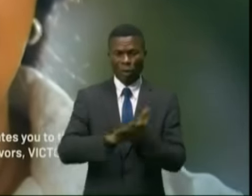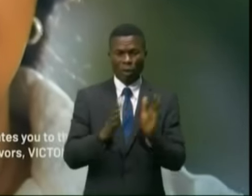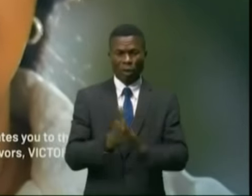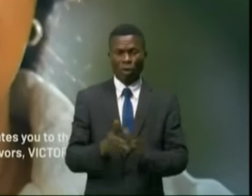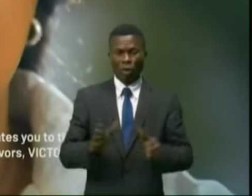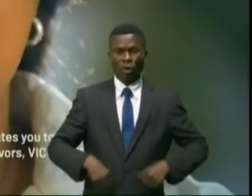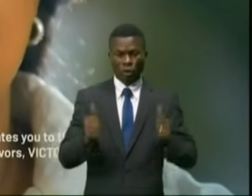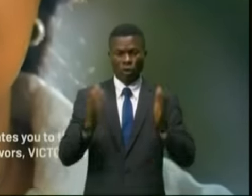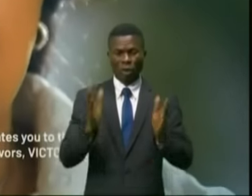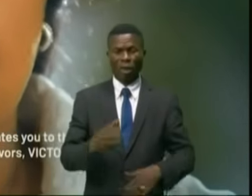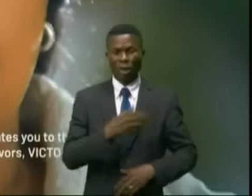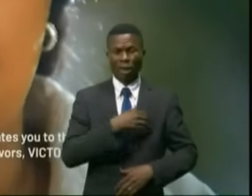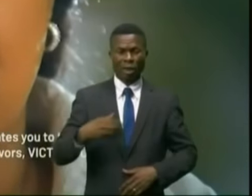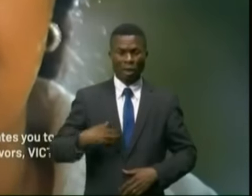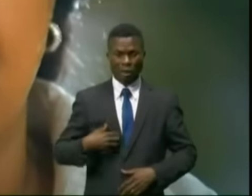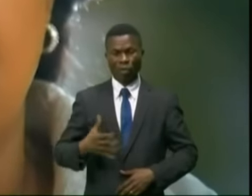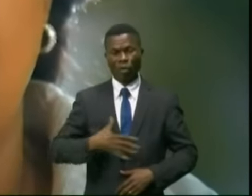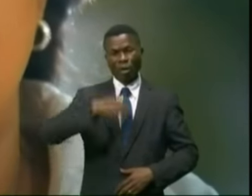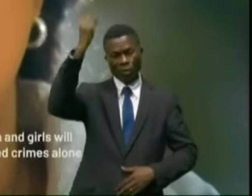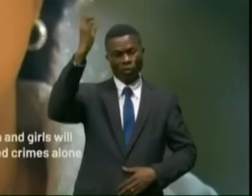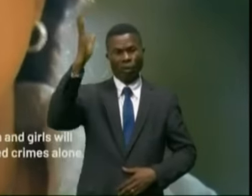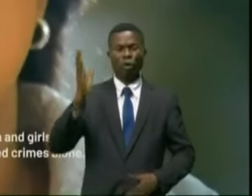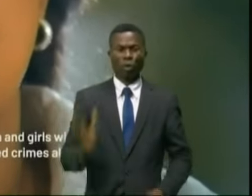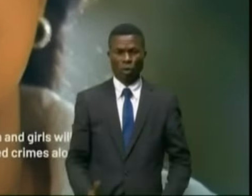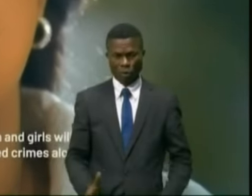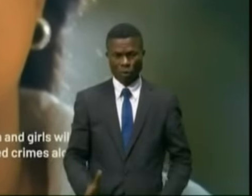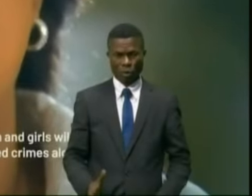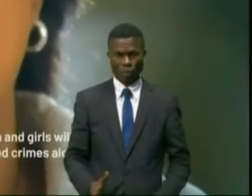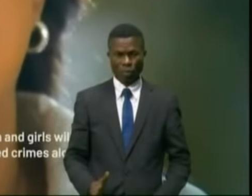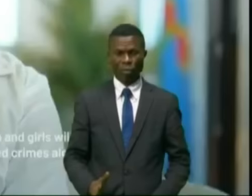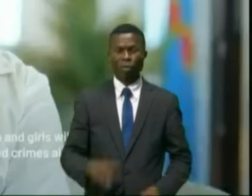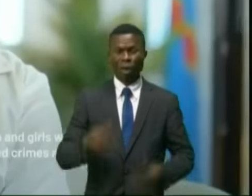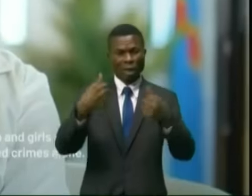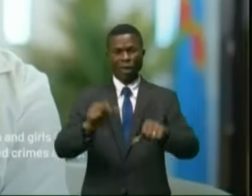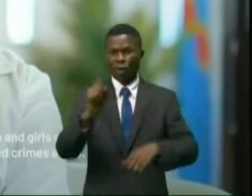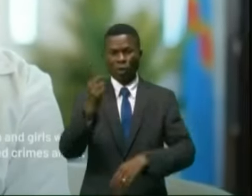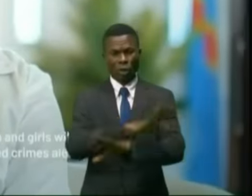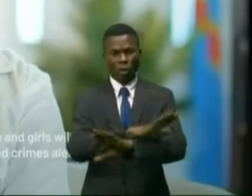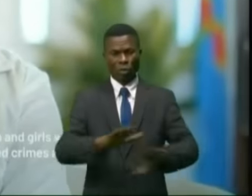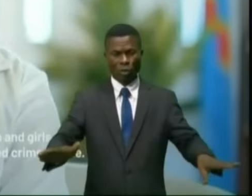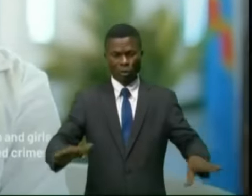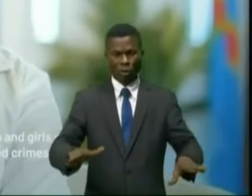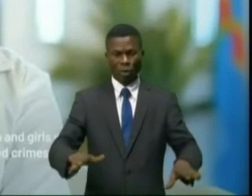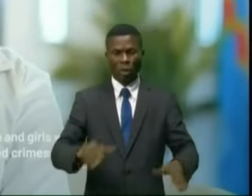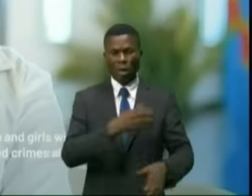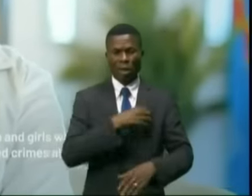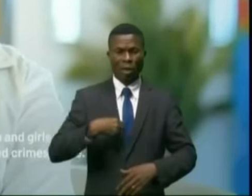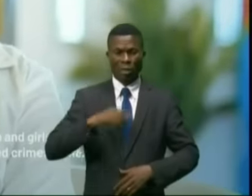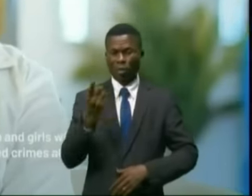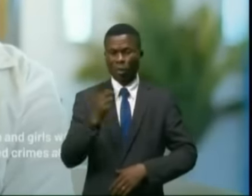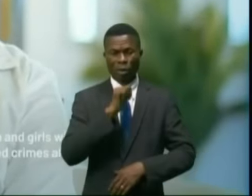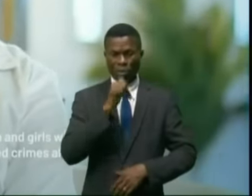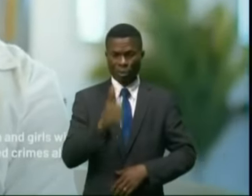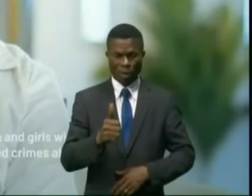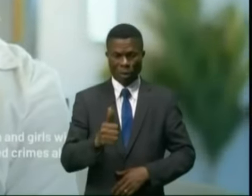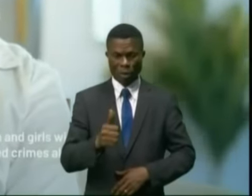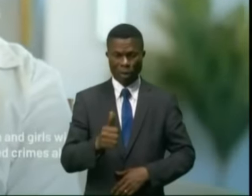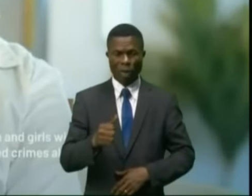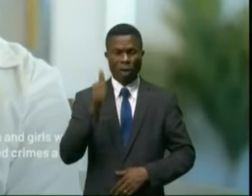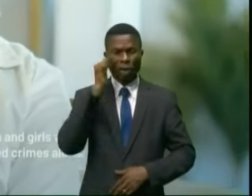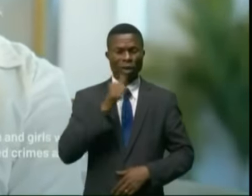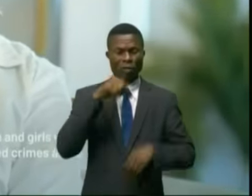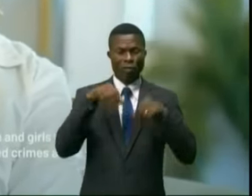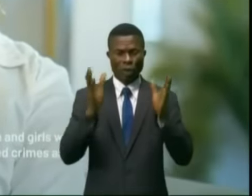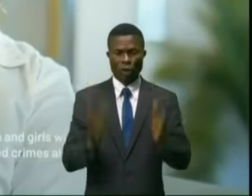survivantes, des femmes victorieuses. Plus jamais seule, plus aucune femme, plus aucune fille